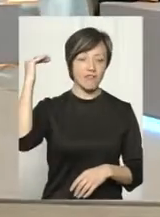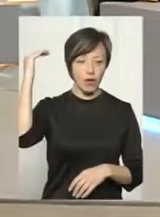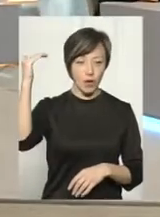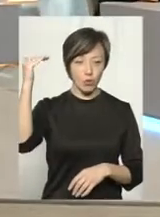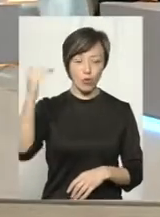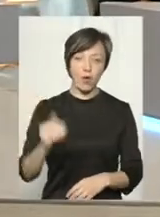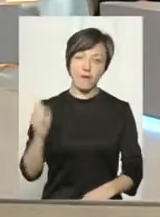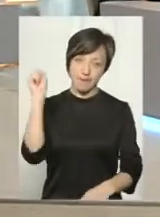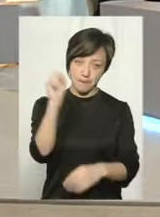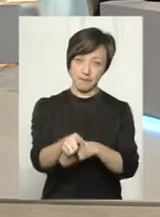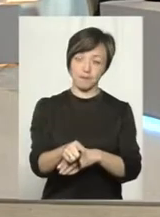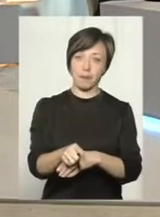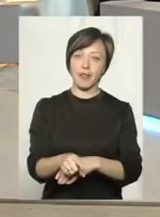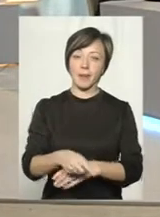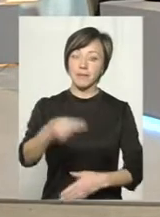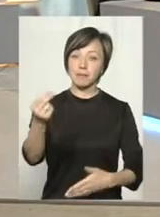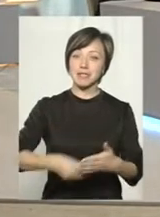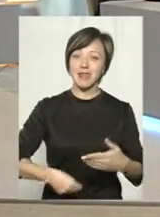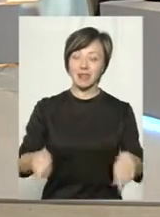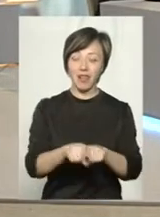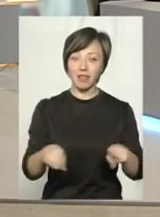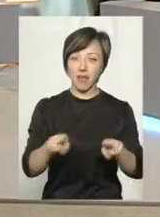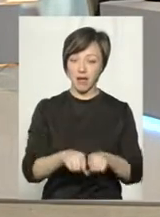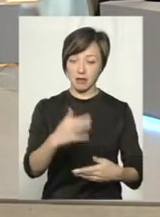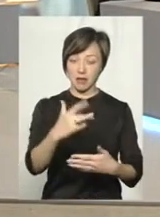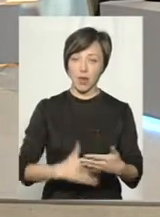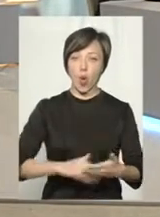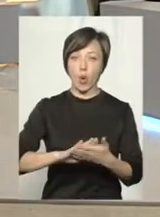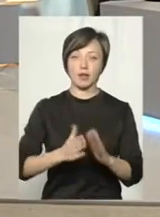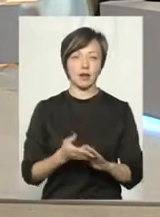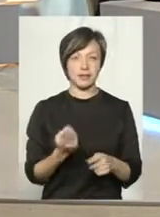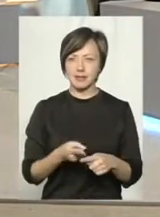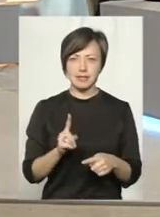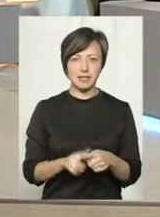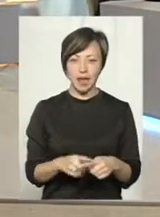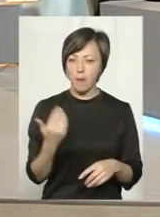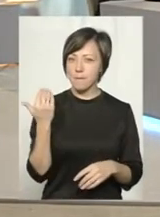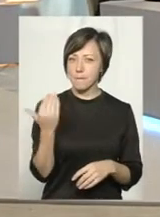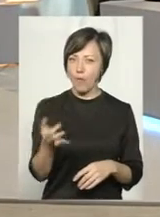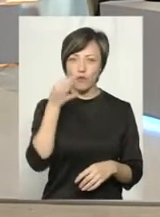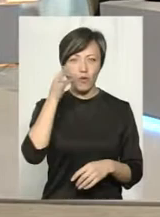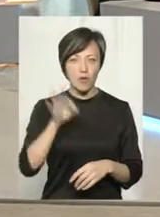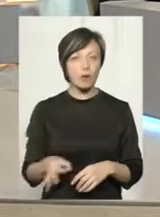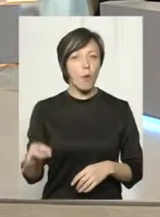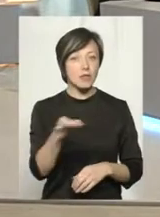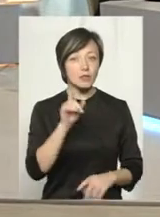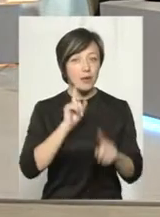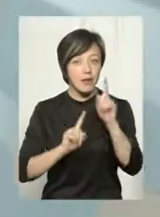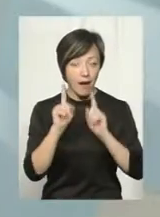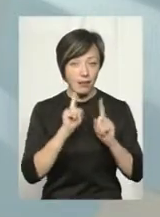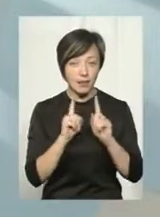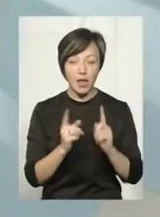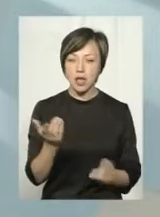дає вказівку підписати такі-такі-то контракти? Це повноваження обласної ради.